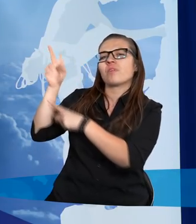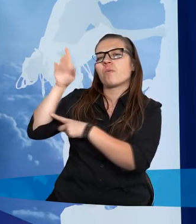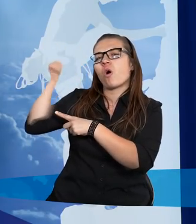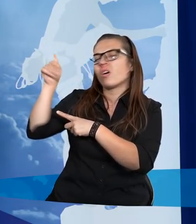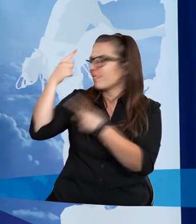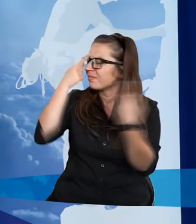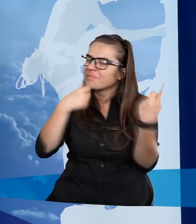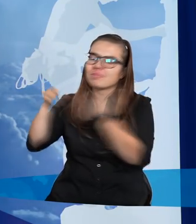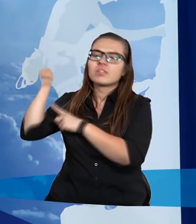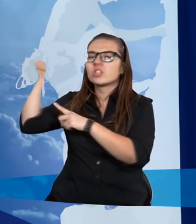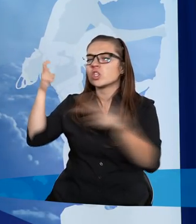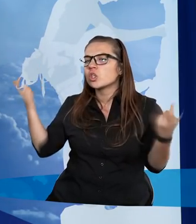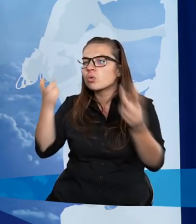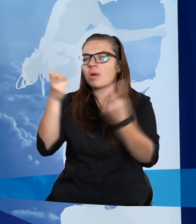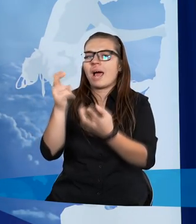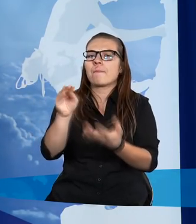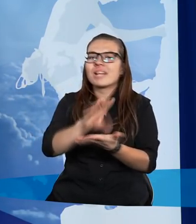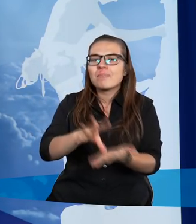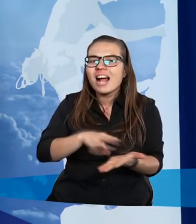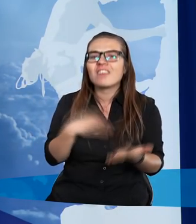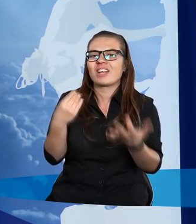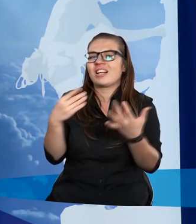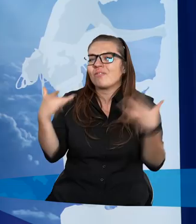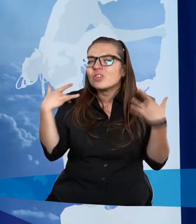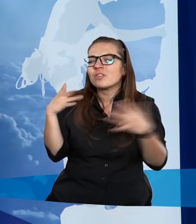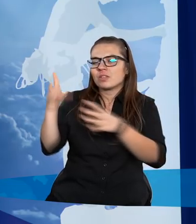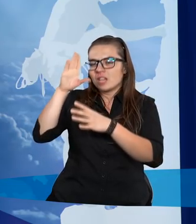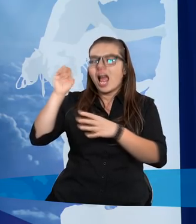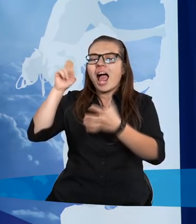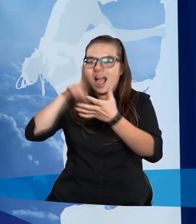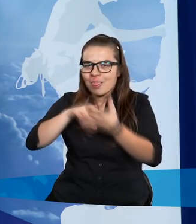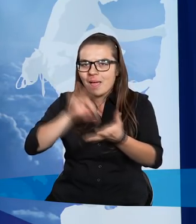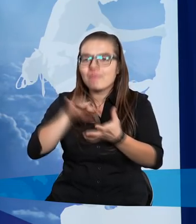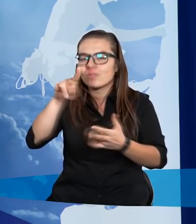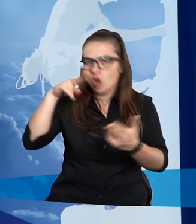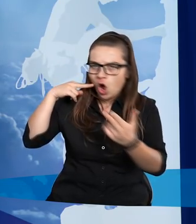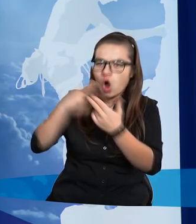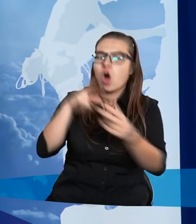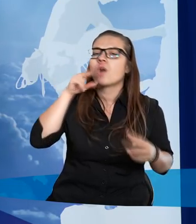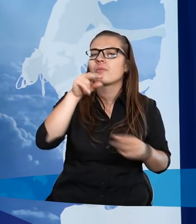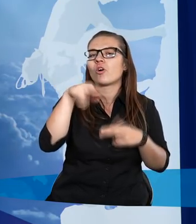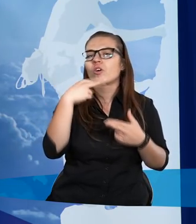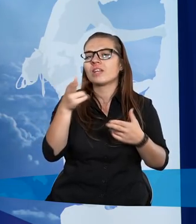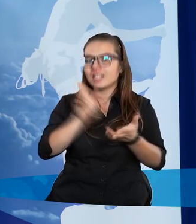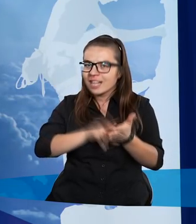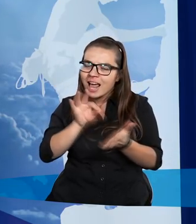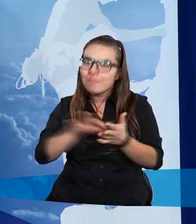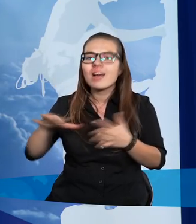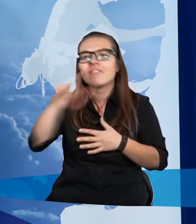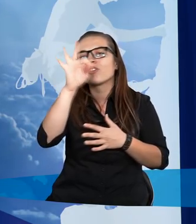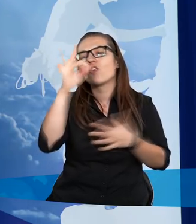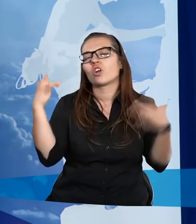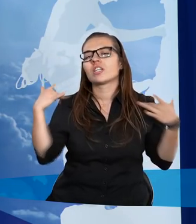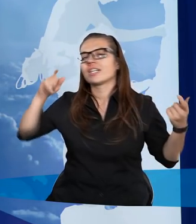modlitwie, szukaj Go w Biblii, którą masz, a na pewno ci się odpowie i na pewno zmieni